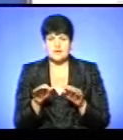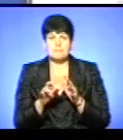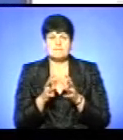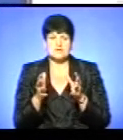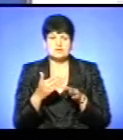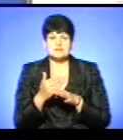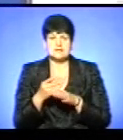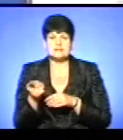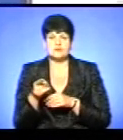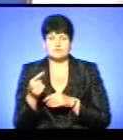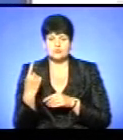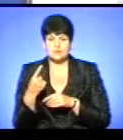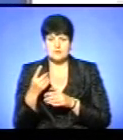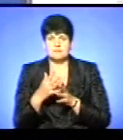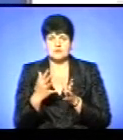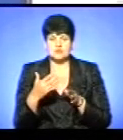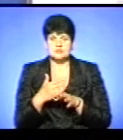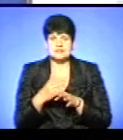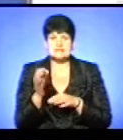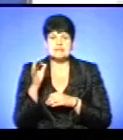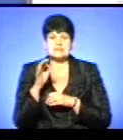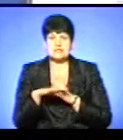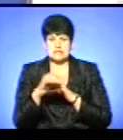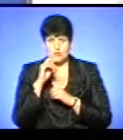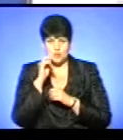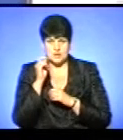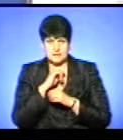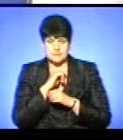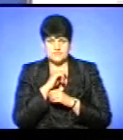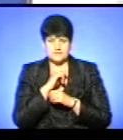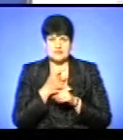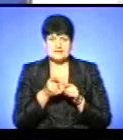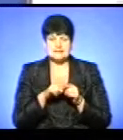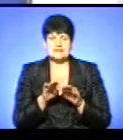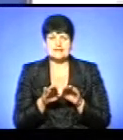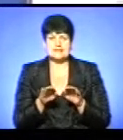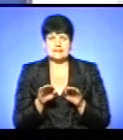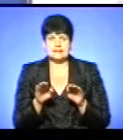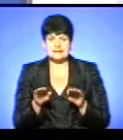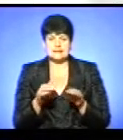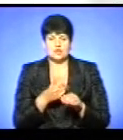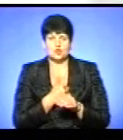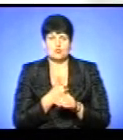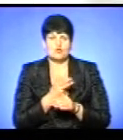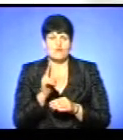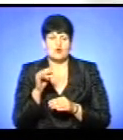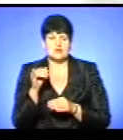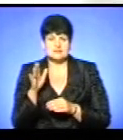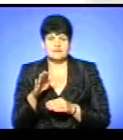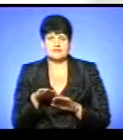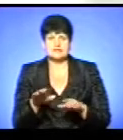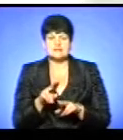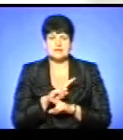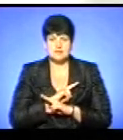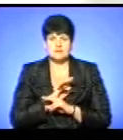маса – це Стернопільщини, основна маса – це Західній України, основна маса – це діти добровольців, діти загиблих, діти